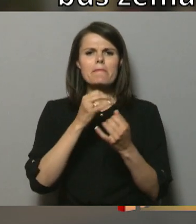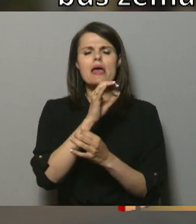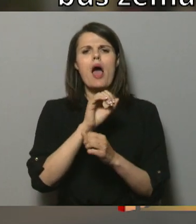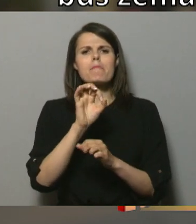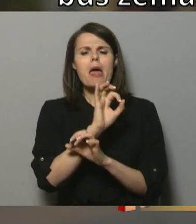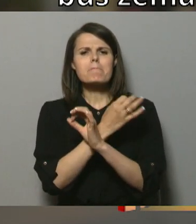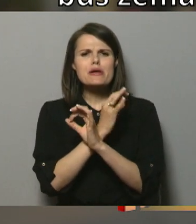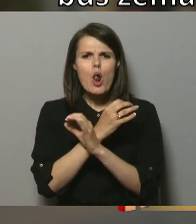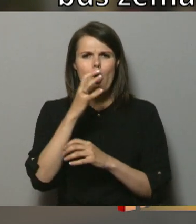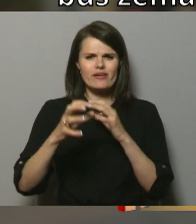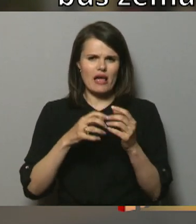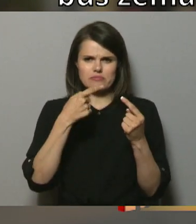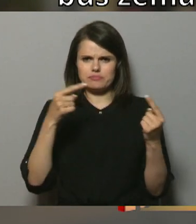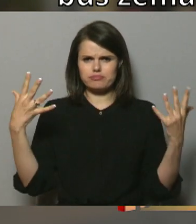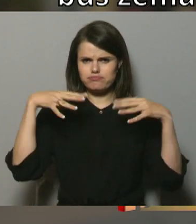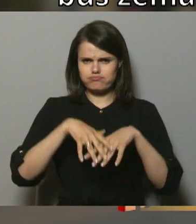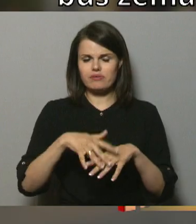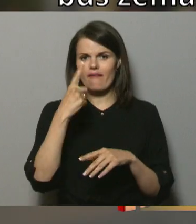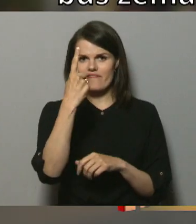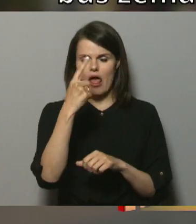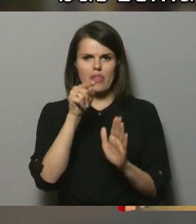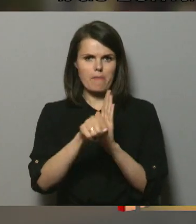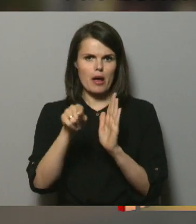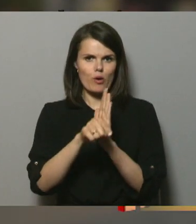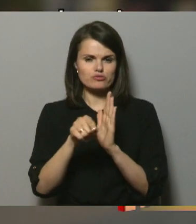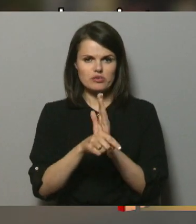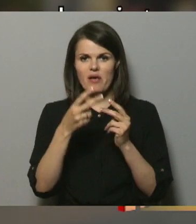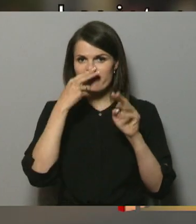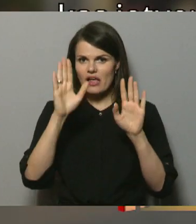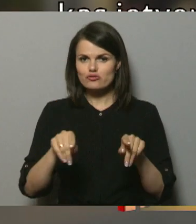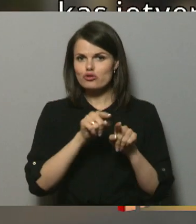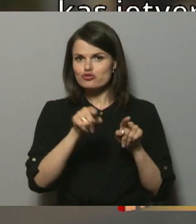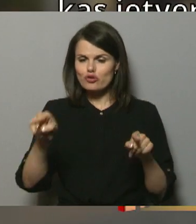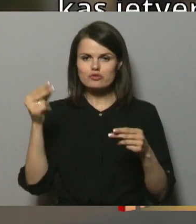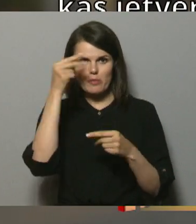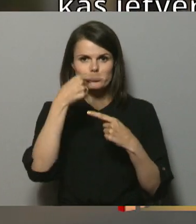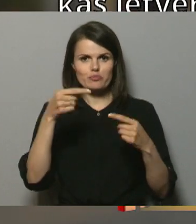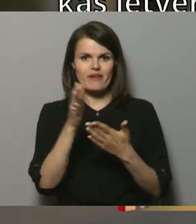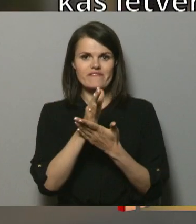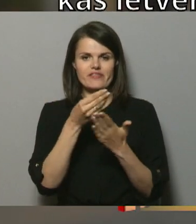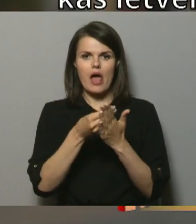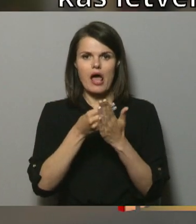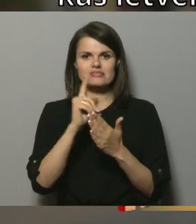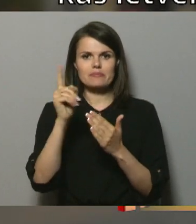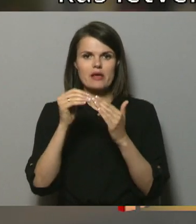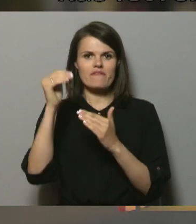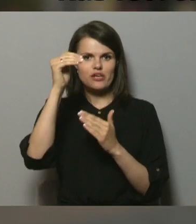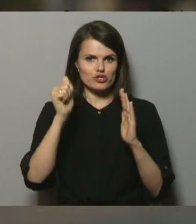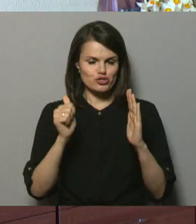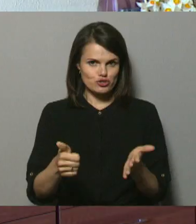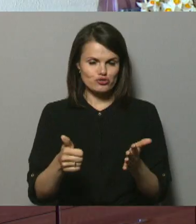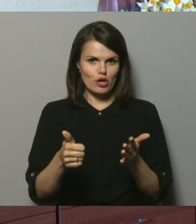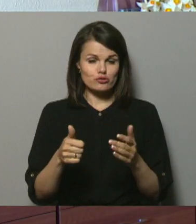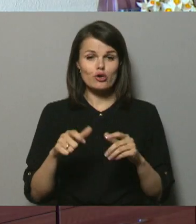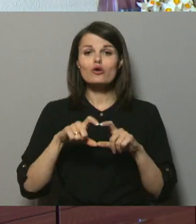geogrāfiju un citu jautājumu. Vienā pārbaudas darbā, neskatoties uz to, ka šajos priekšmetos vidējā atzīme ir augstāka par sešām ballēm.